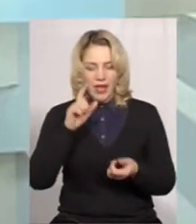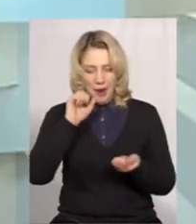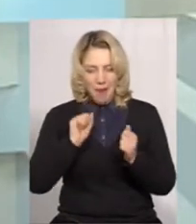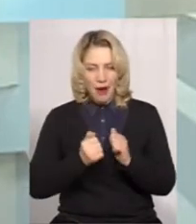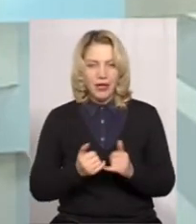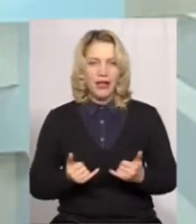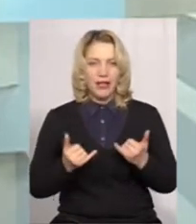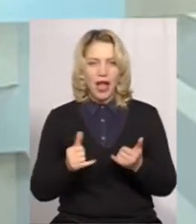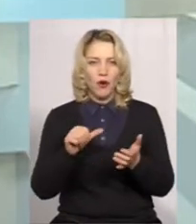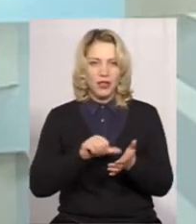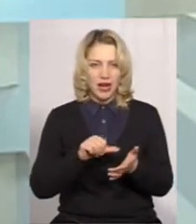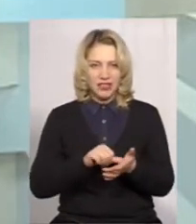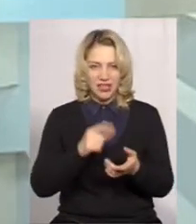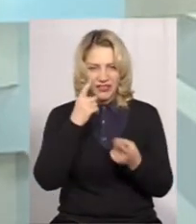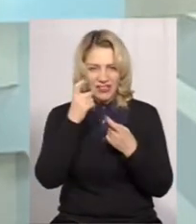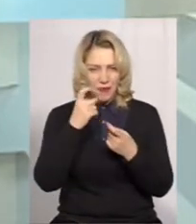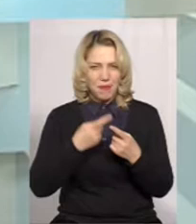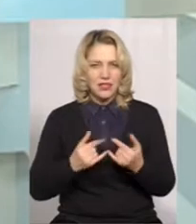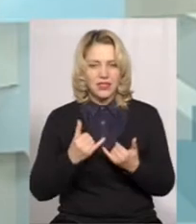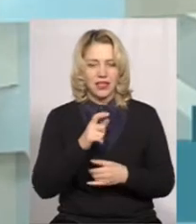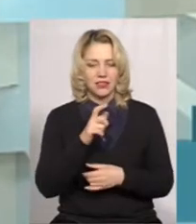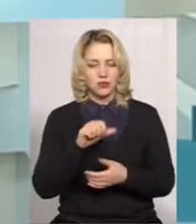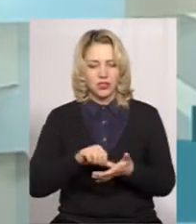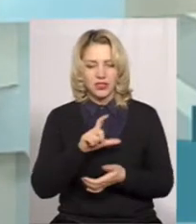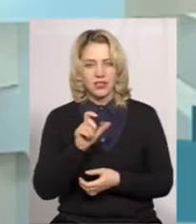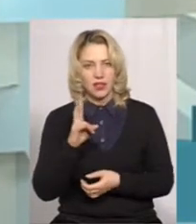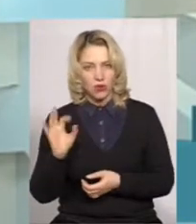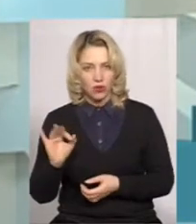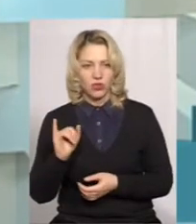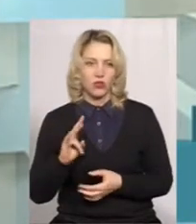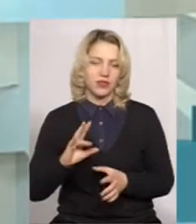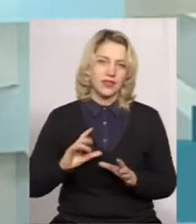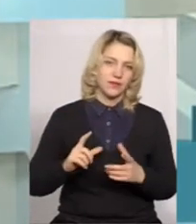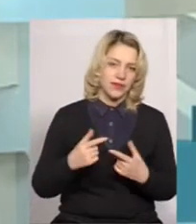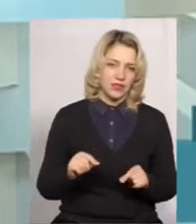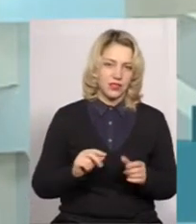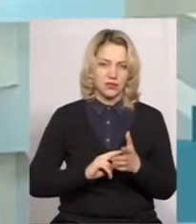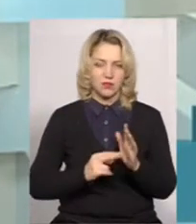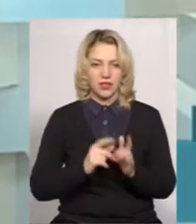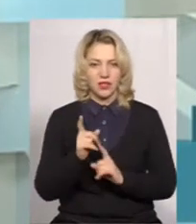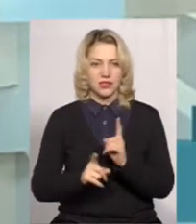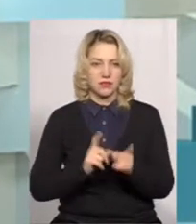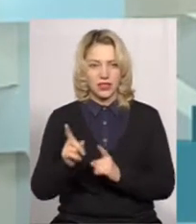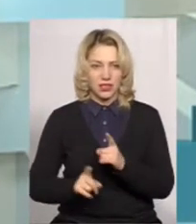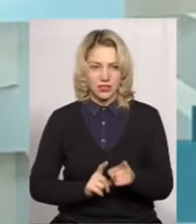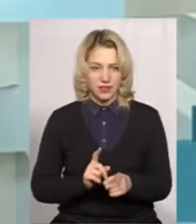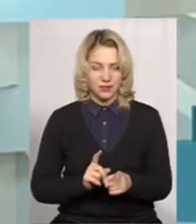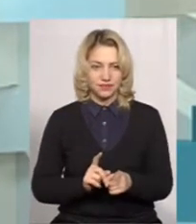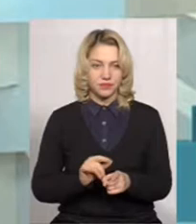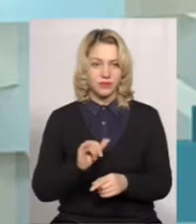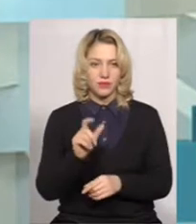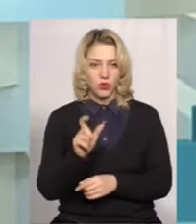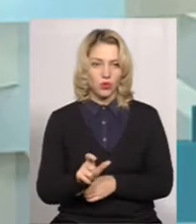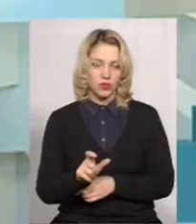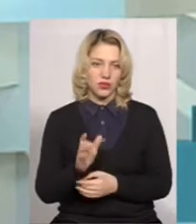для учасника, інформаційний бюлітінь. Но десь плани змінилися. І